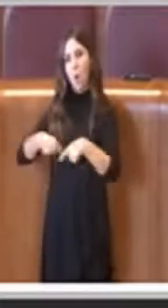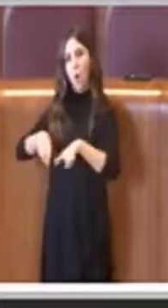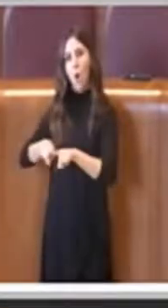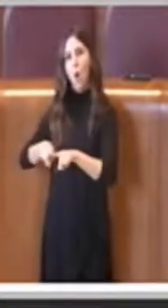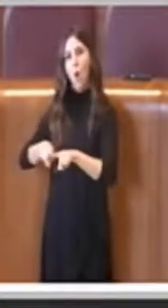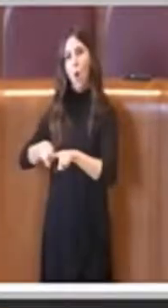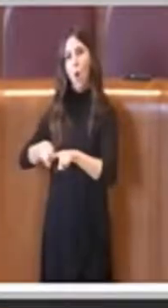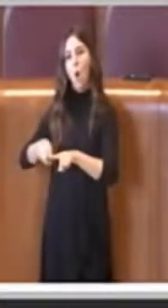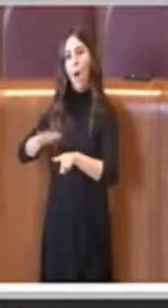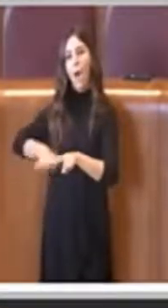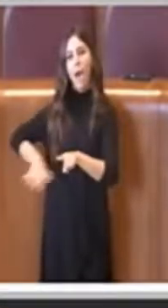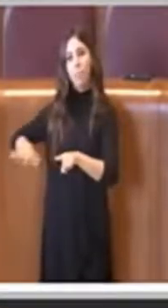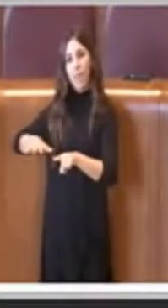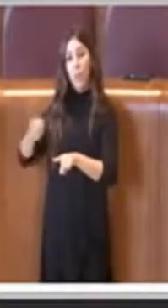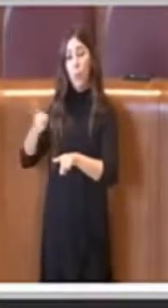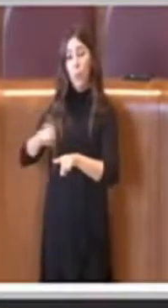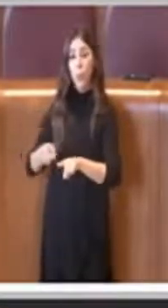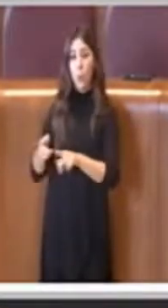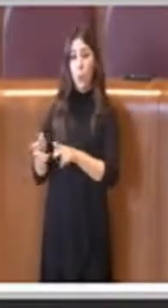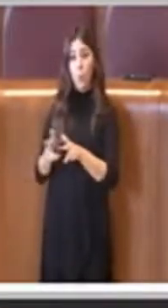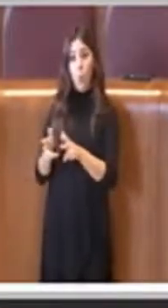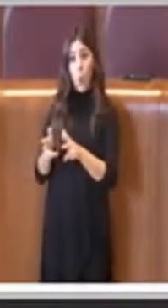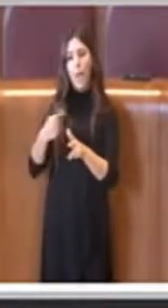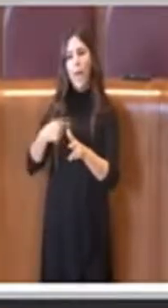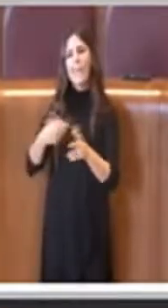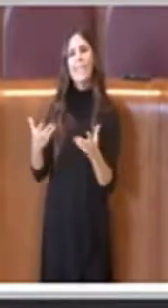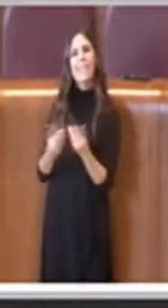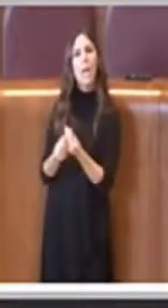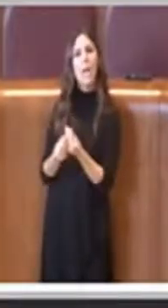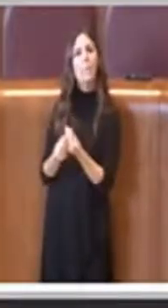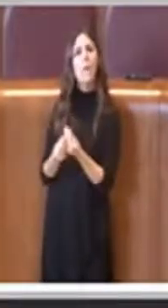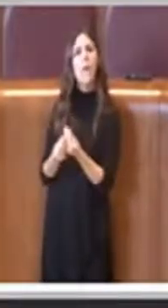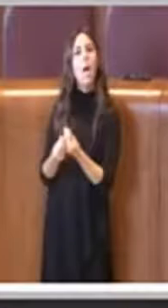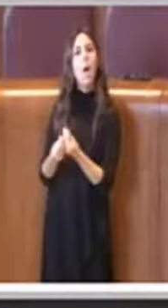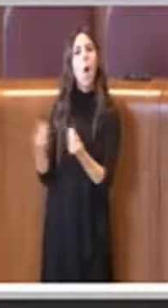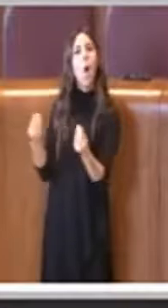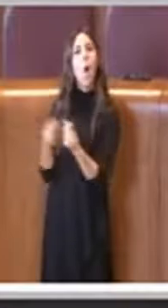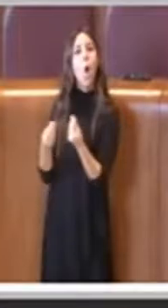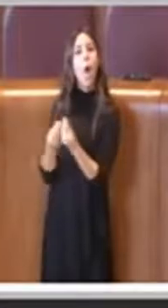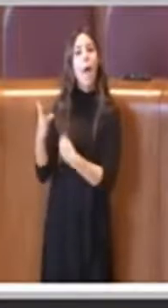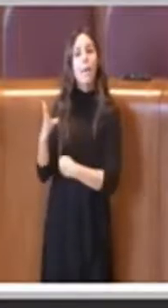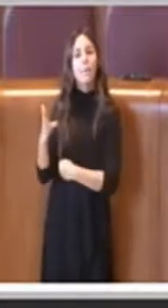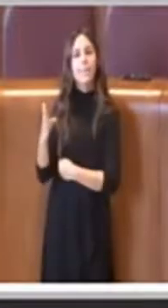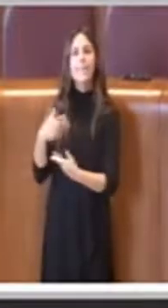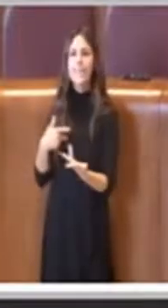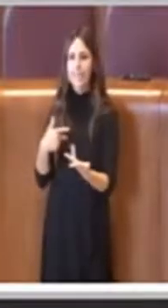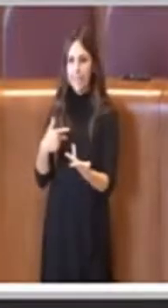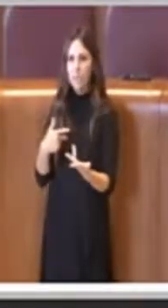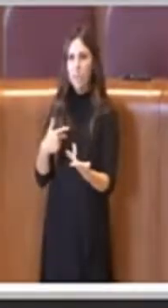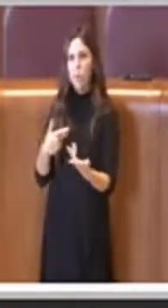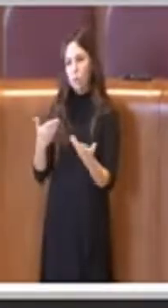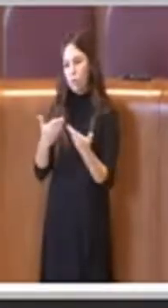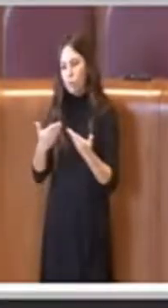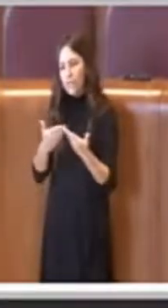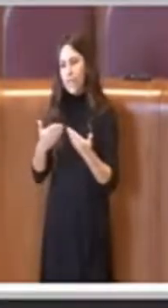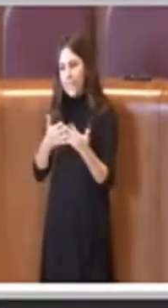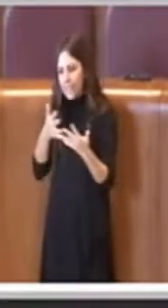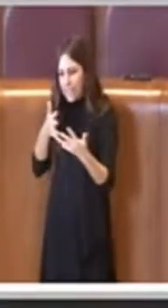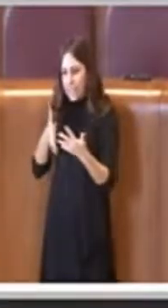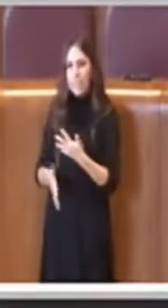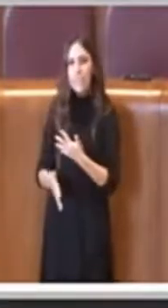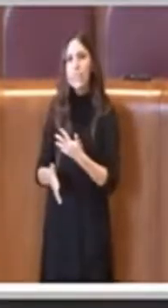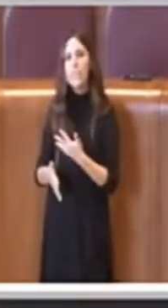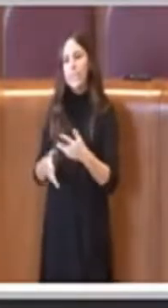Commissione Mobilità e con la collega Bernabèi appunto abbiamo sviscerato, so che lei sta lavorando anche